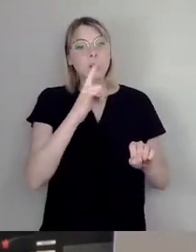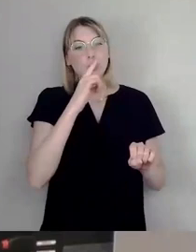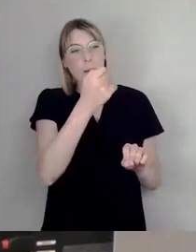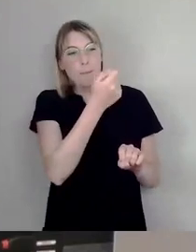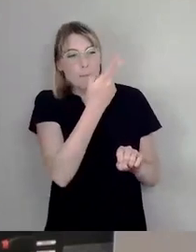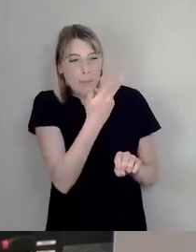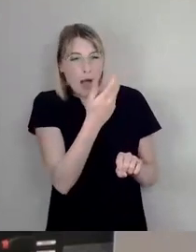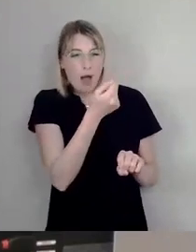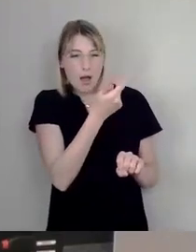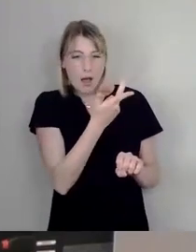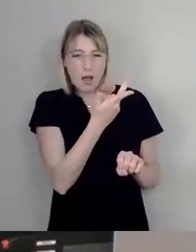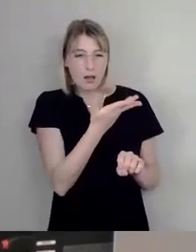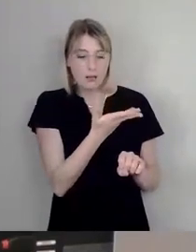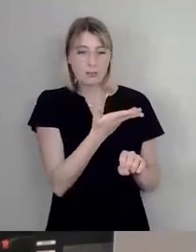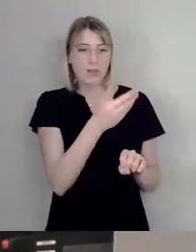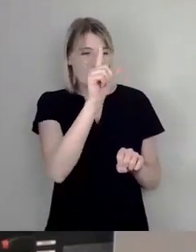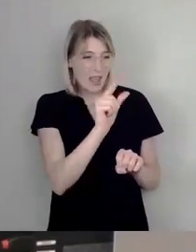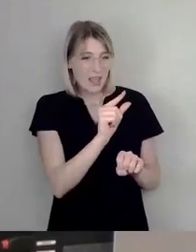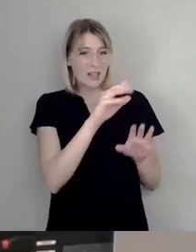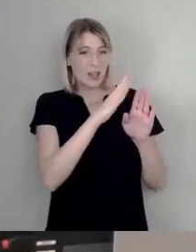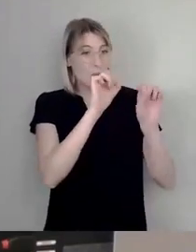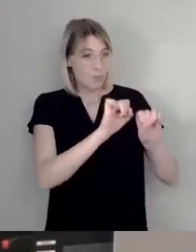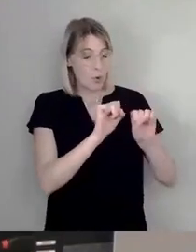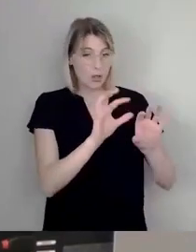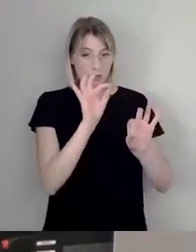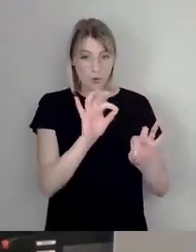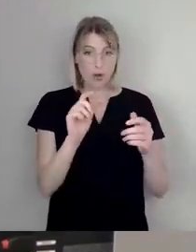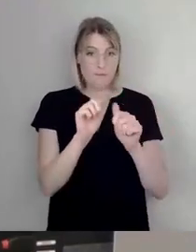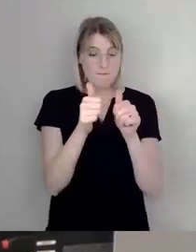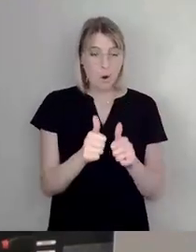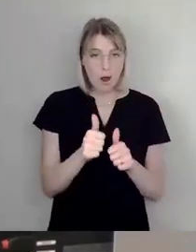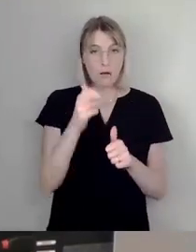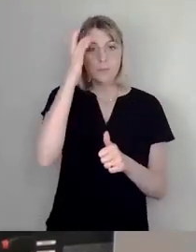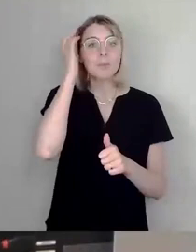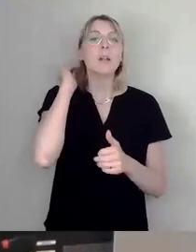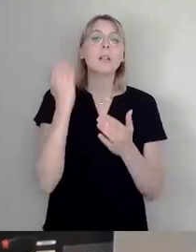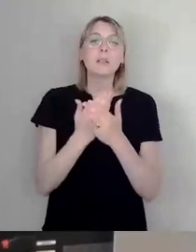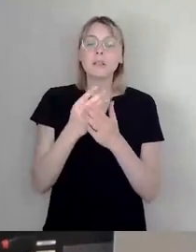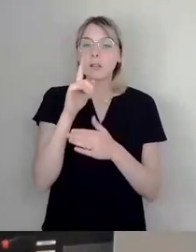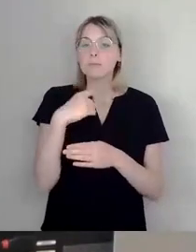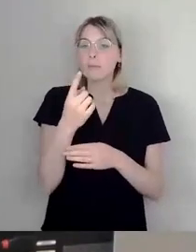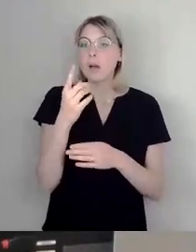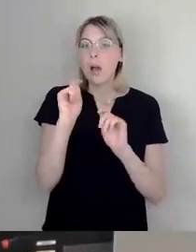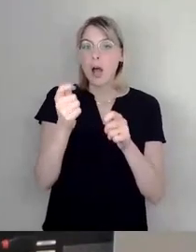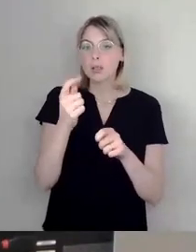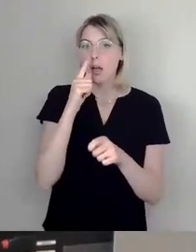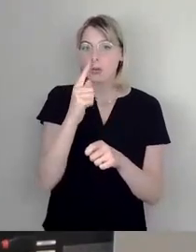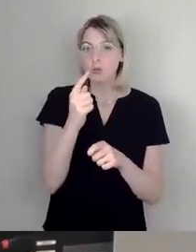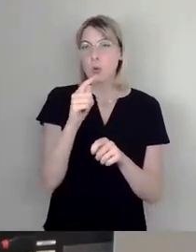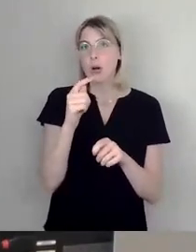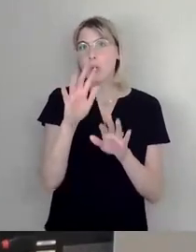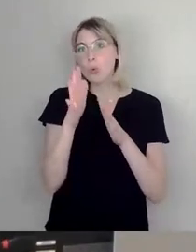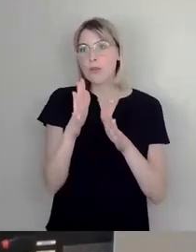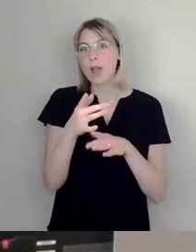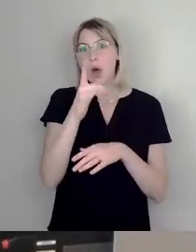sie in eine solche Form auch zu wandeln. Deshalb haben wir ja auch nur in unserem Antrag so als Zahl mal 100 reingeschrieben.